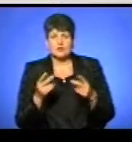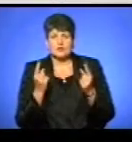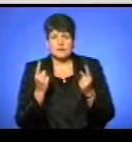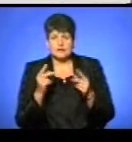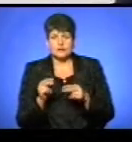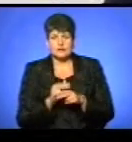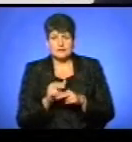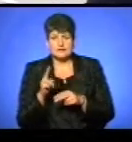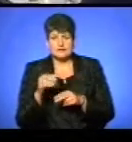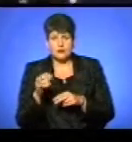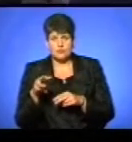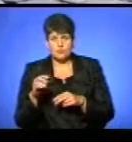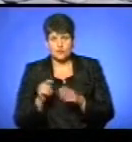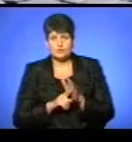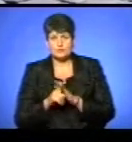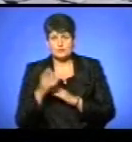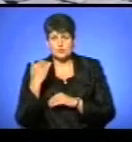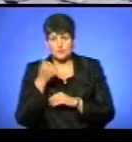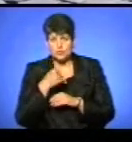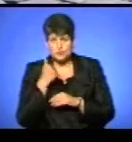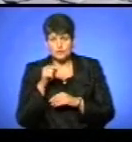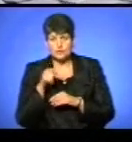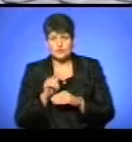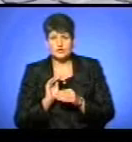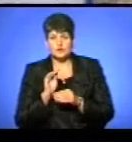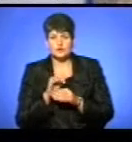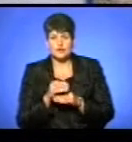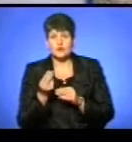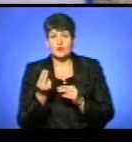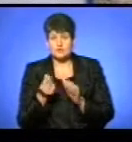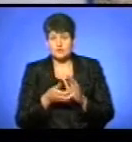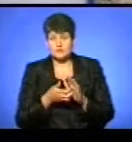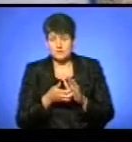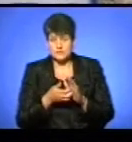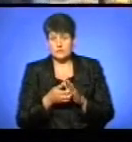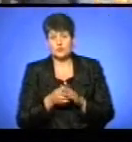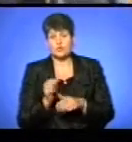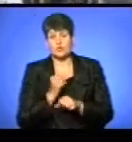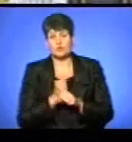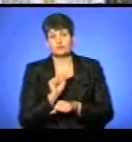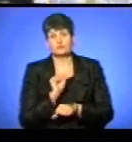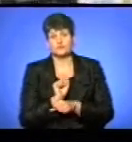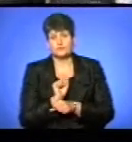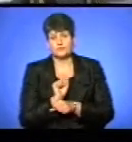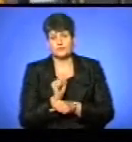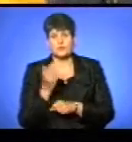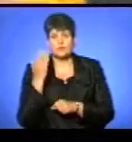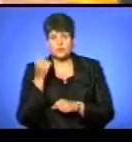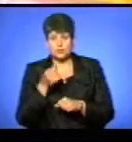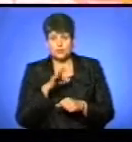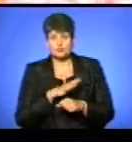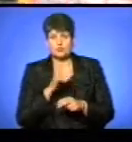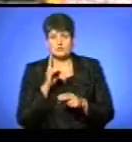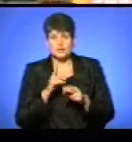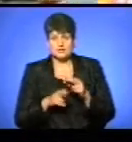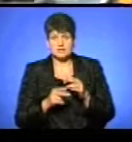ремонтувати дамбу розпочали торік. Через те, що не додали грошей, роботи призупинили. Торік була закінчена, в 2017